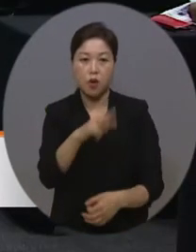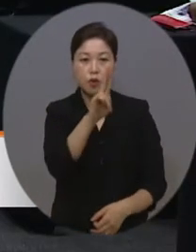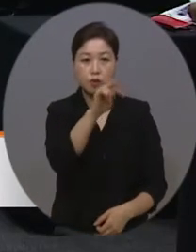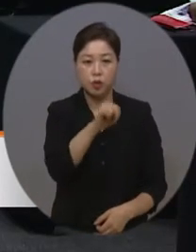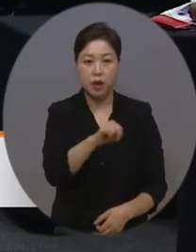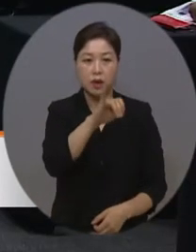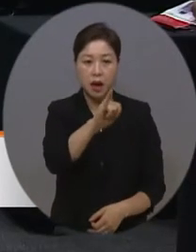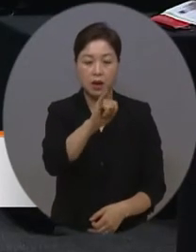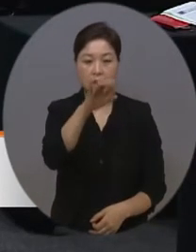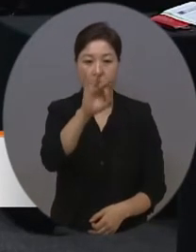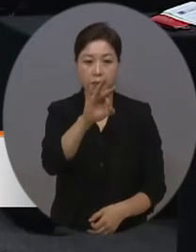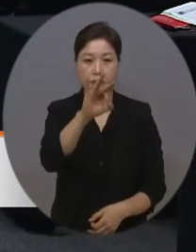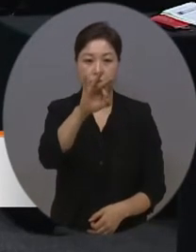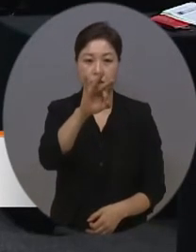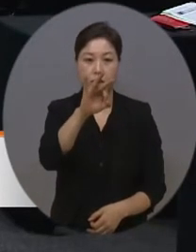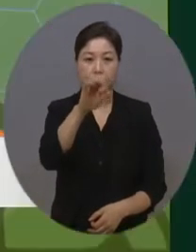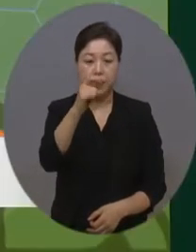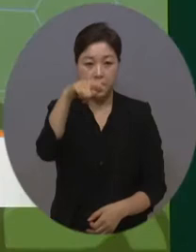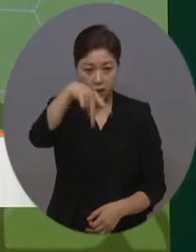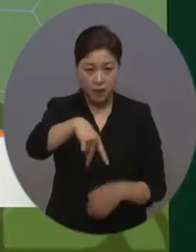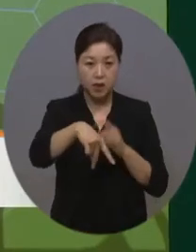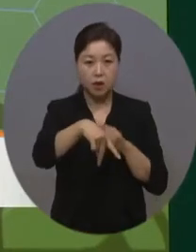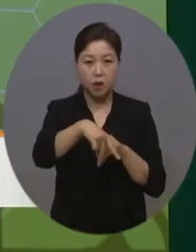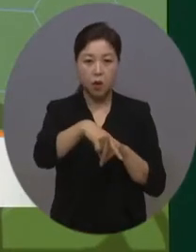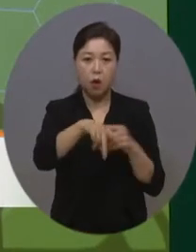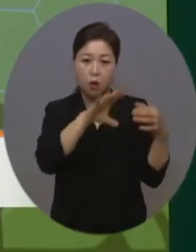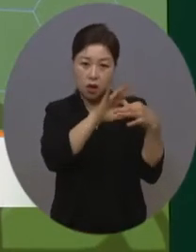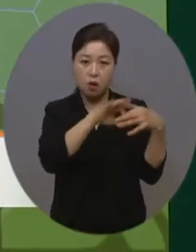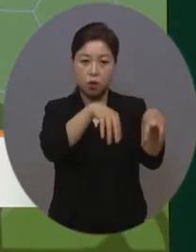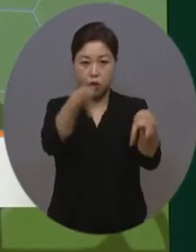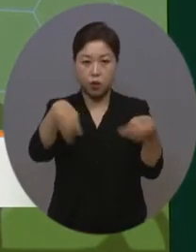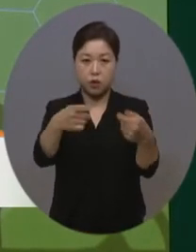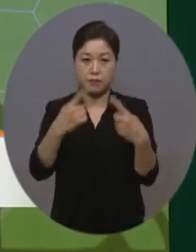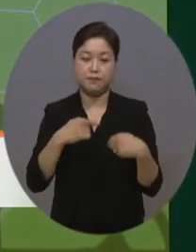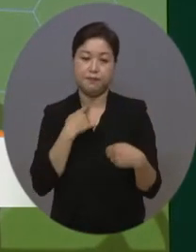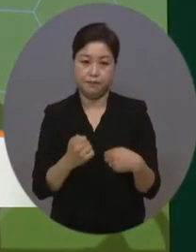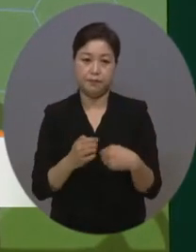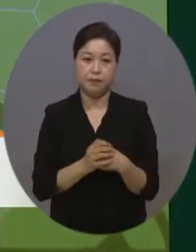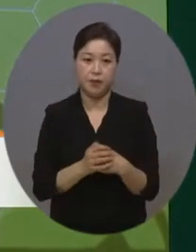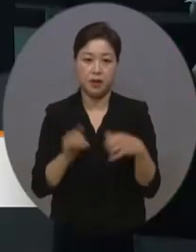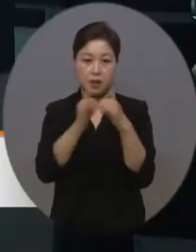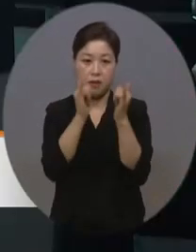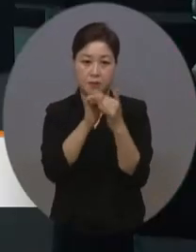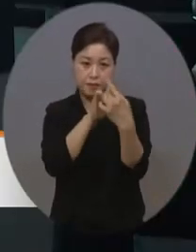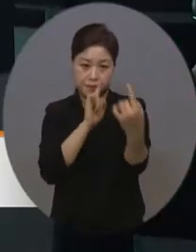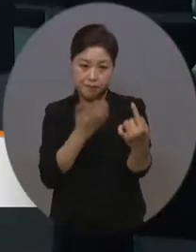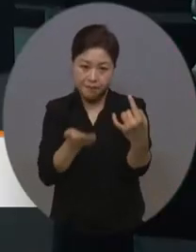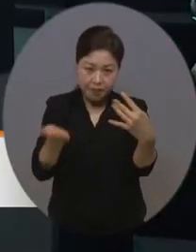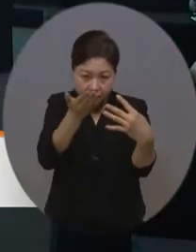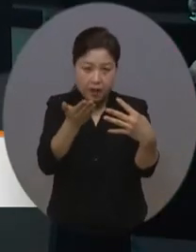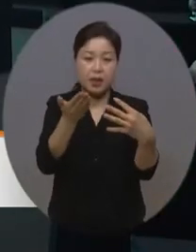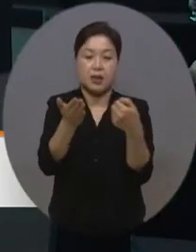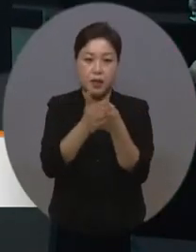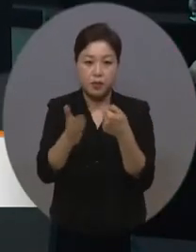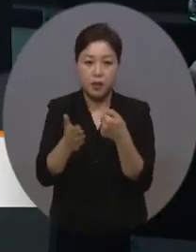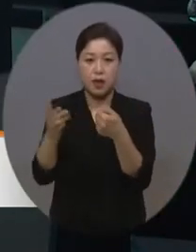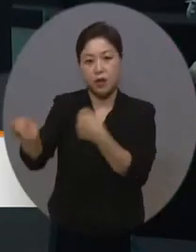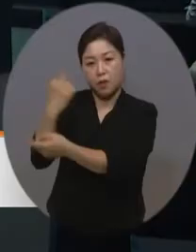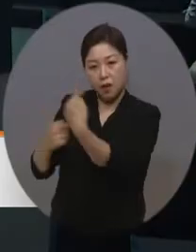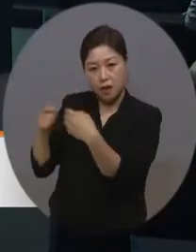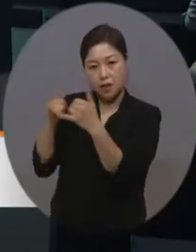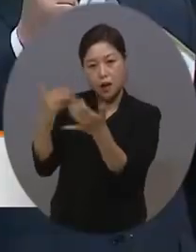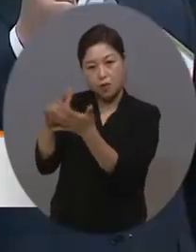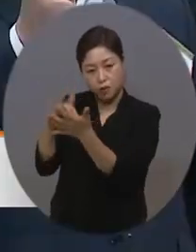유관단체 관계자가 참석했습니다. 이날 행사는 사회적 거리 두기 단계를 고려해 현장 참석 인원을 제안하고